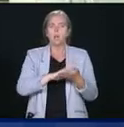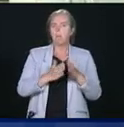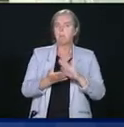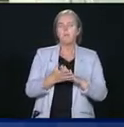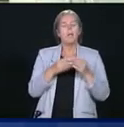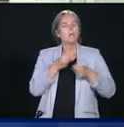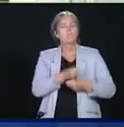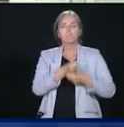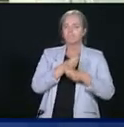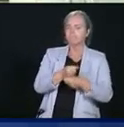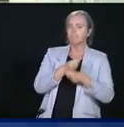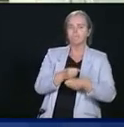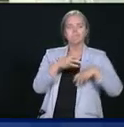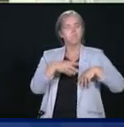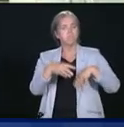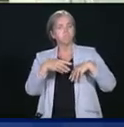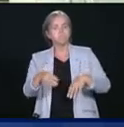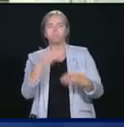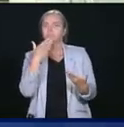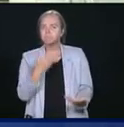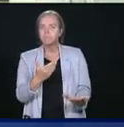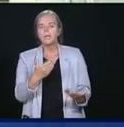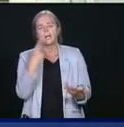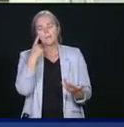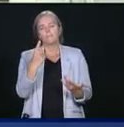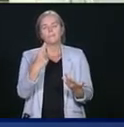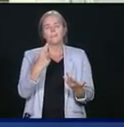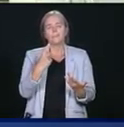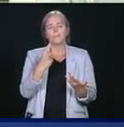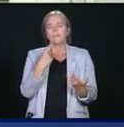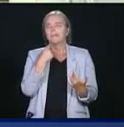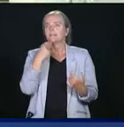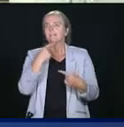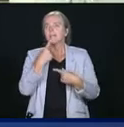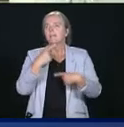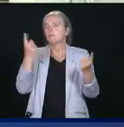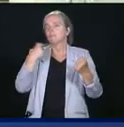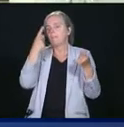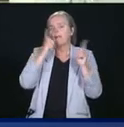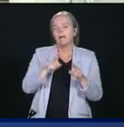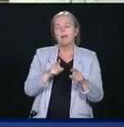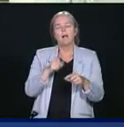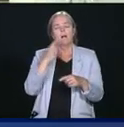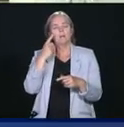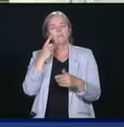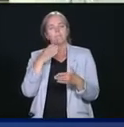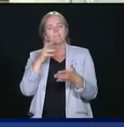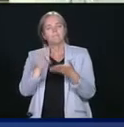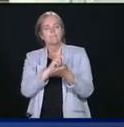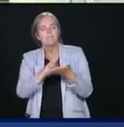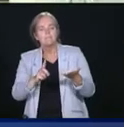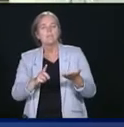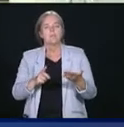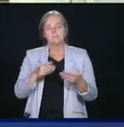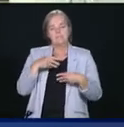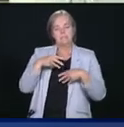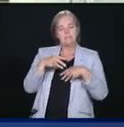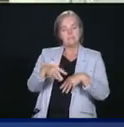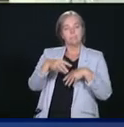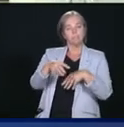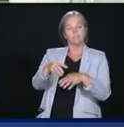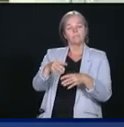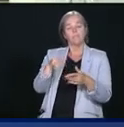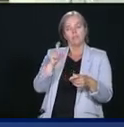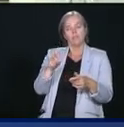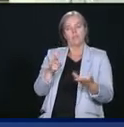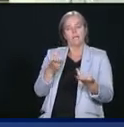protestants sont toujours en de se passer au Canada. Monsieur le suivi, Rick? Au sujet de l'argent pour les